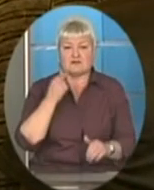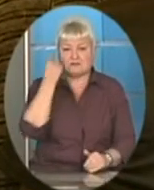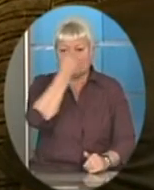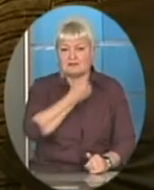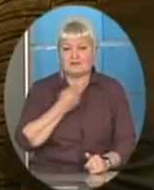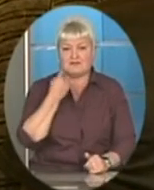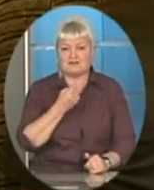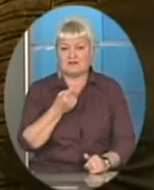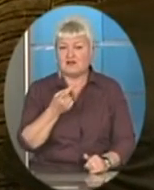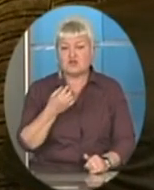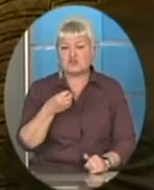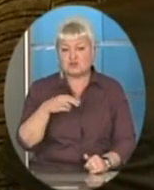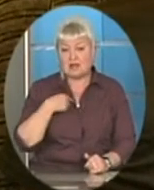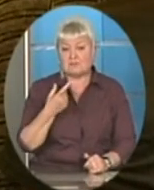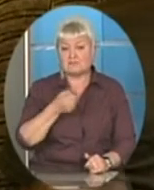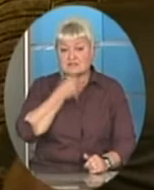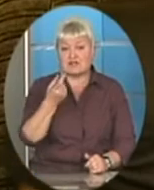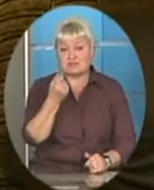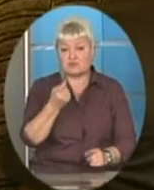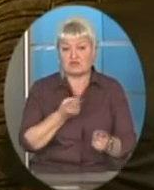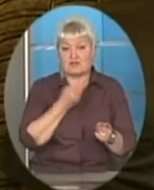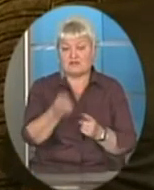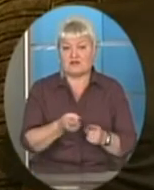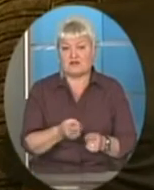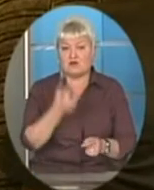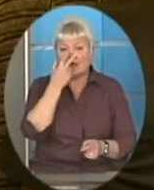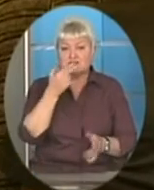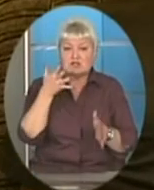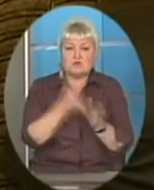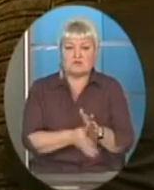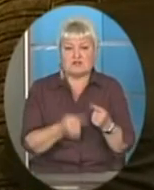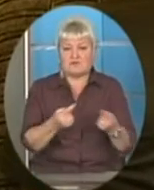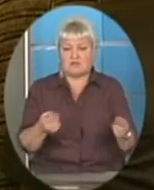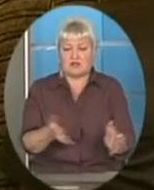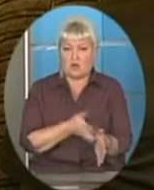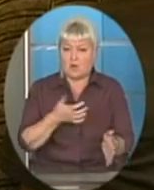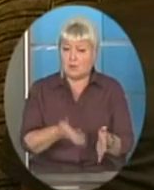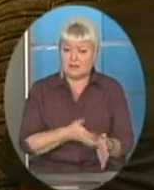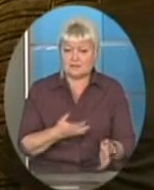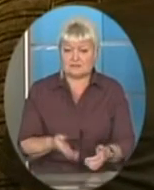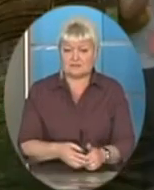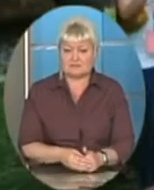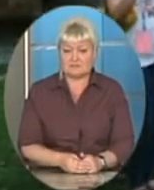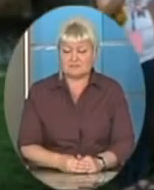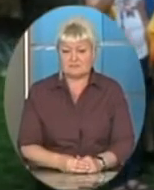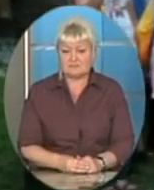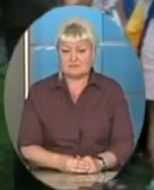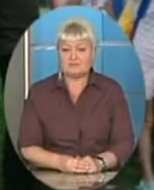ще іноді навіть трошки далеко старшим, вже куча стереотипів, всяких комплексів, а от у дітях це просто.